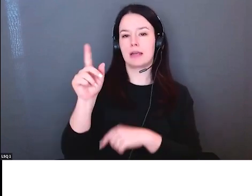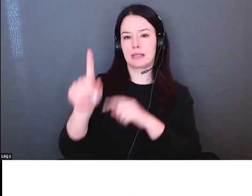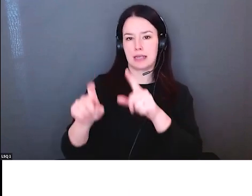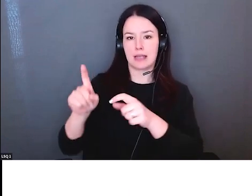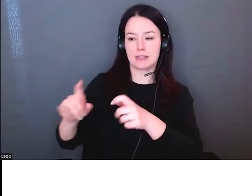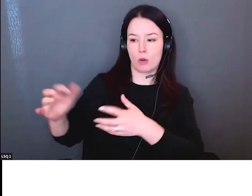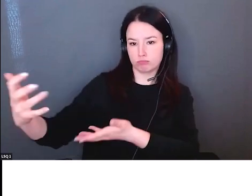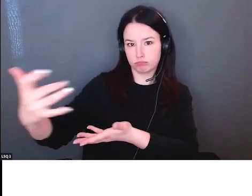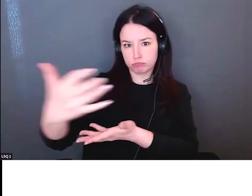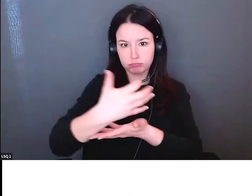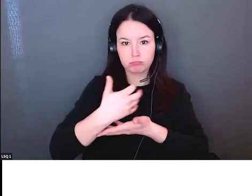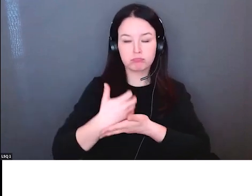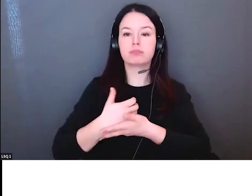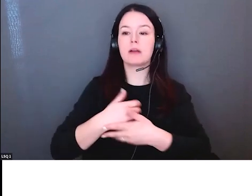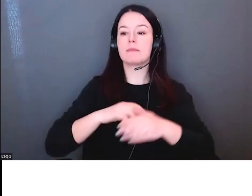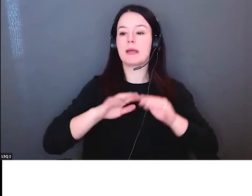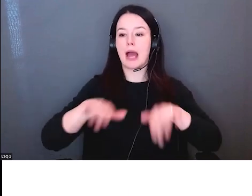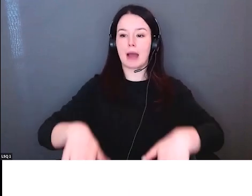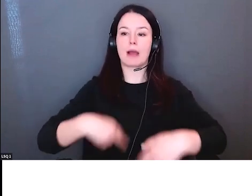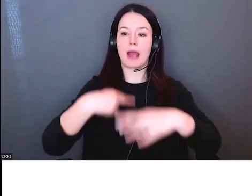Comme j'ai dit tout à l'heure,